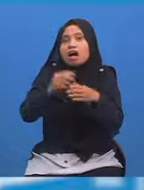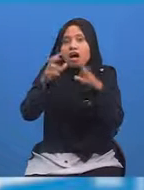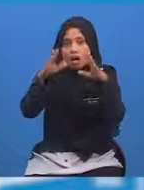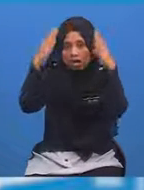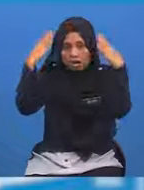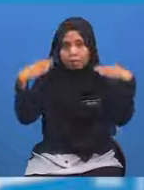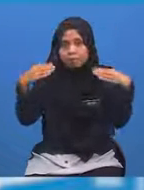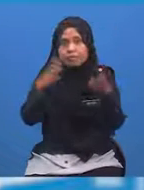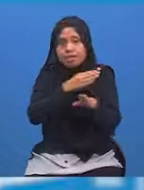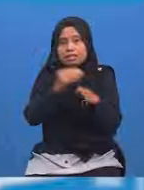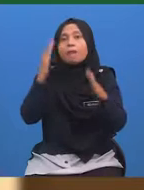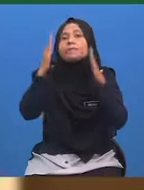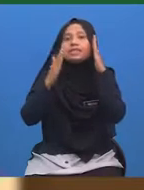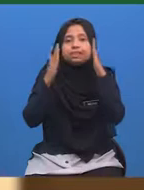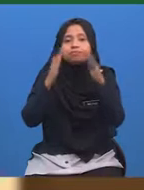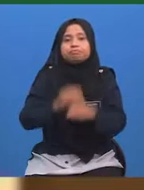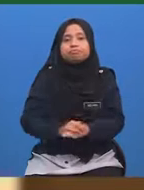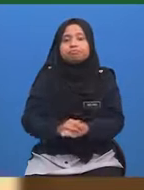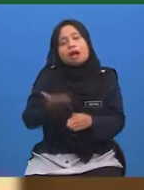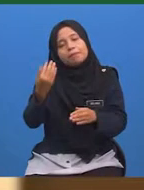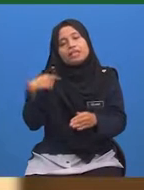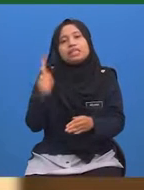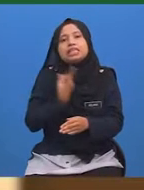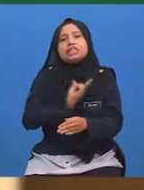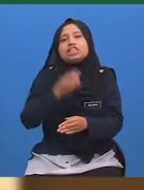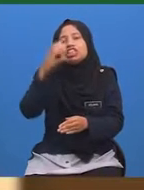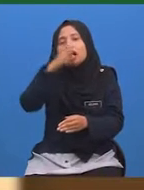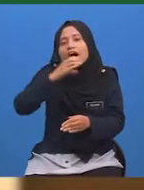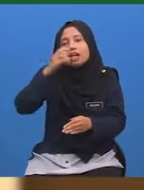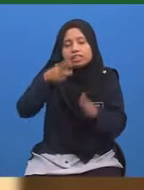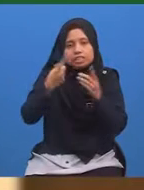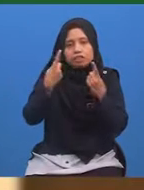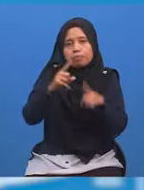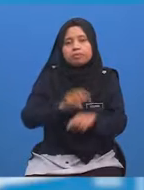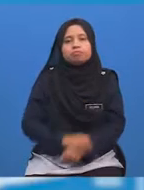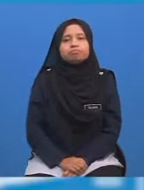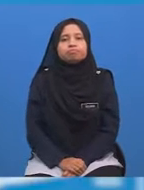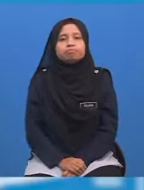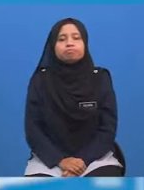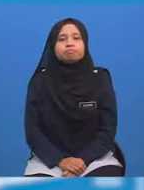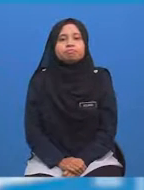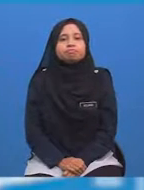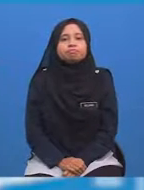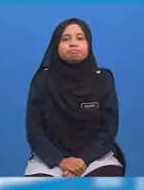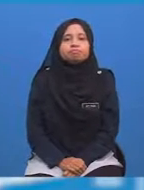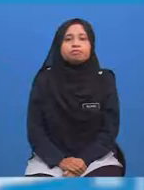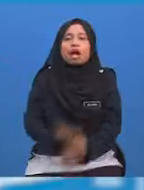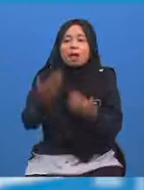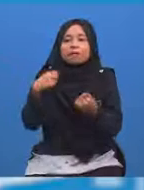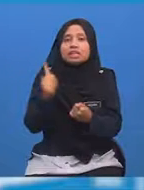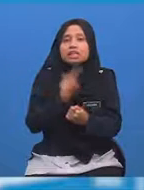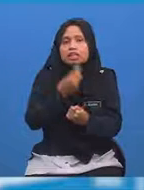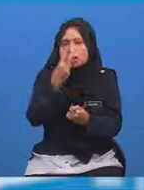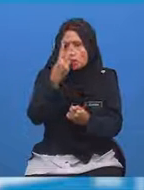dan Malaysia Jom murid-murid Kita cari jawapannya Mari kita